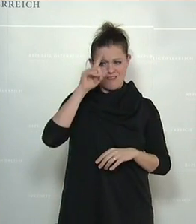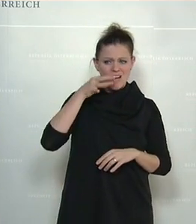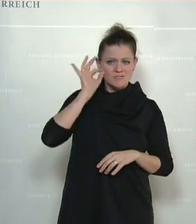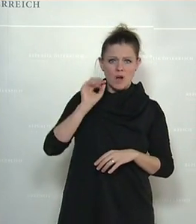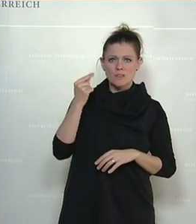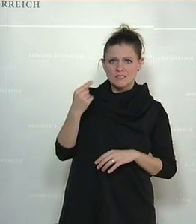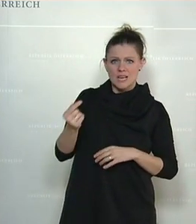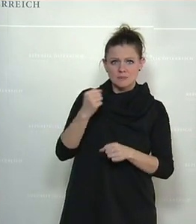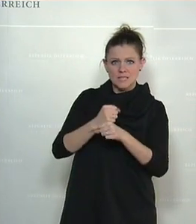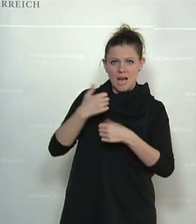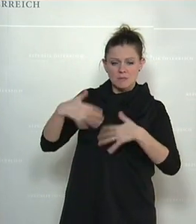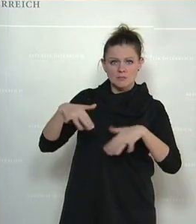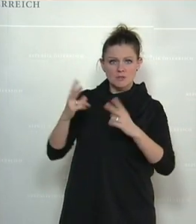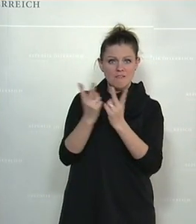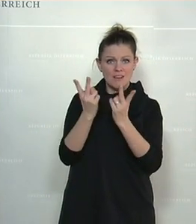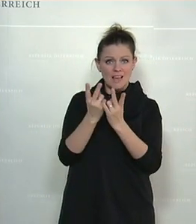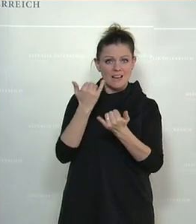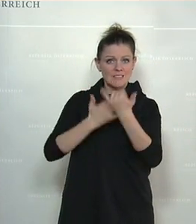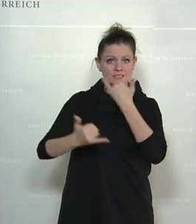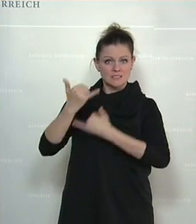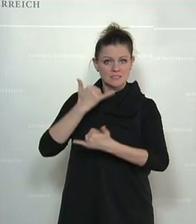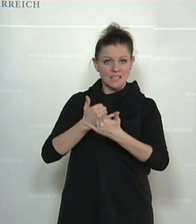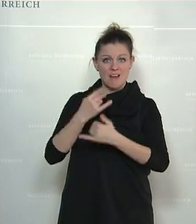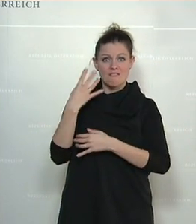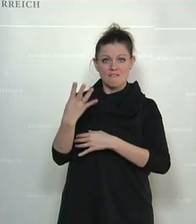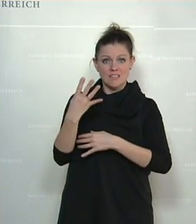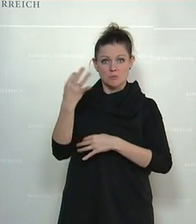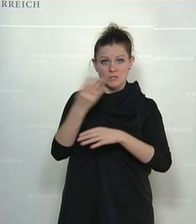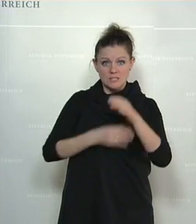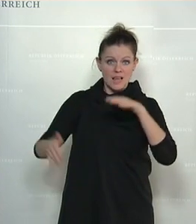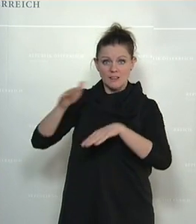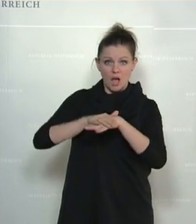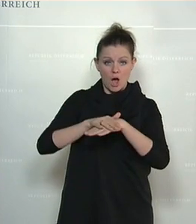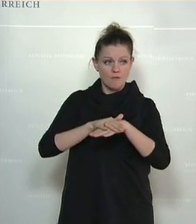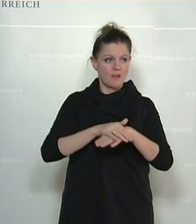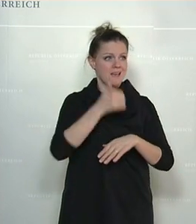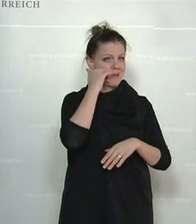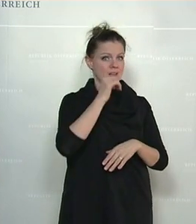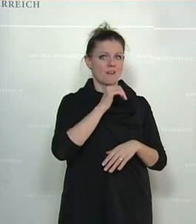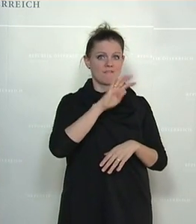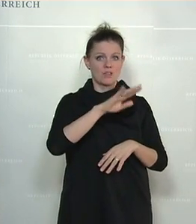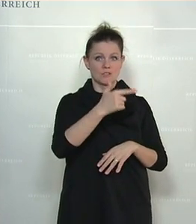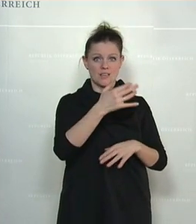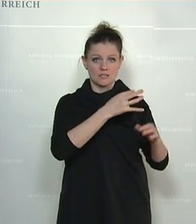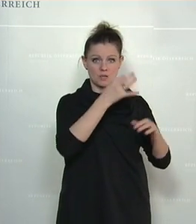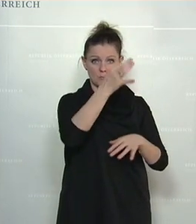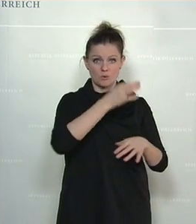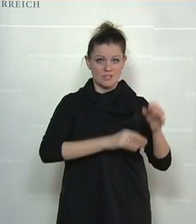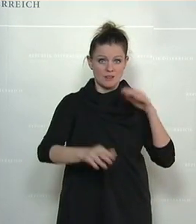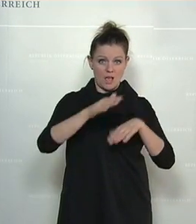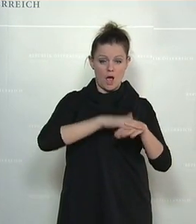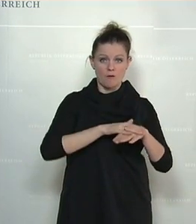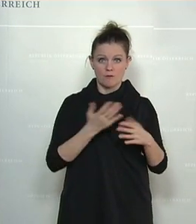Frauen die Arbeitslosigkeit im Vergleich zum Vorjahr um 40 Prozent gestiegen ist und bei den Männern um 24 Prozent gestiegen ist.